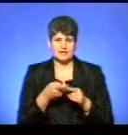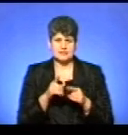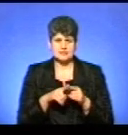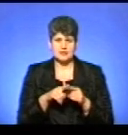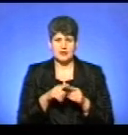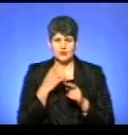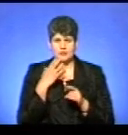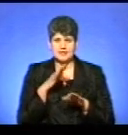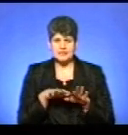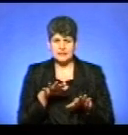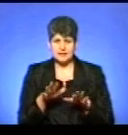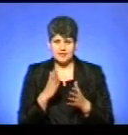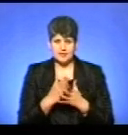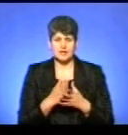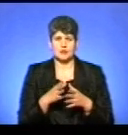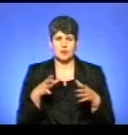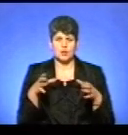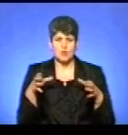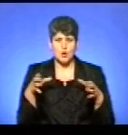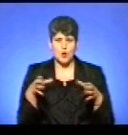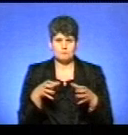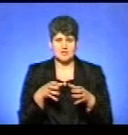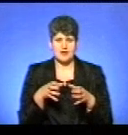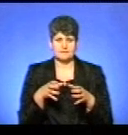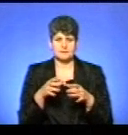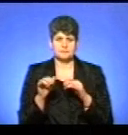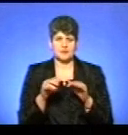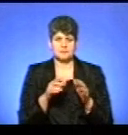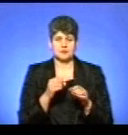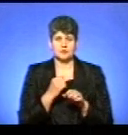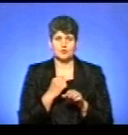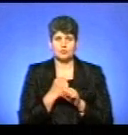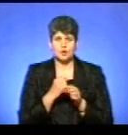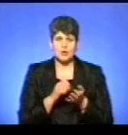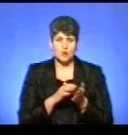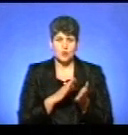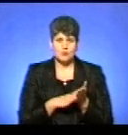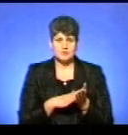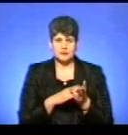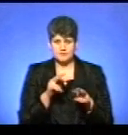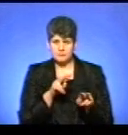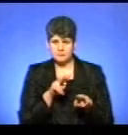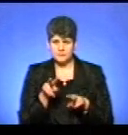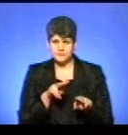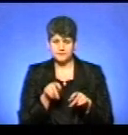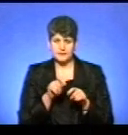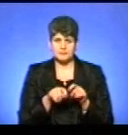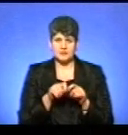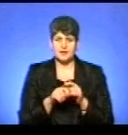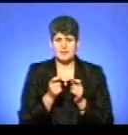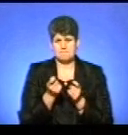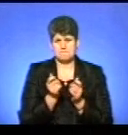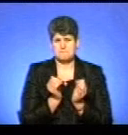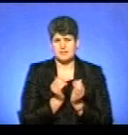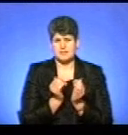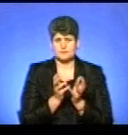облавних методів проведення обліків відстежували незначну чисельність.